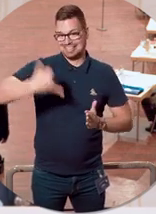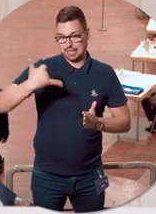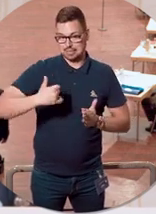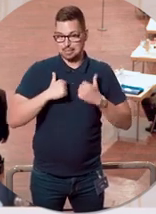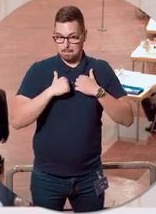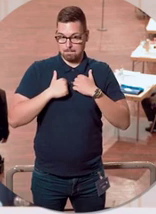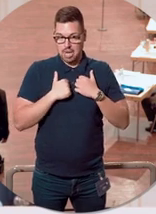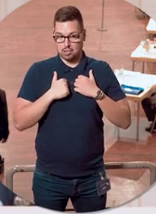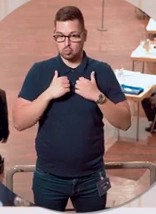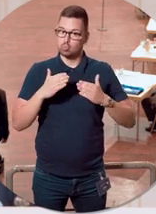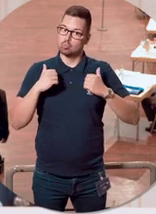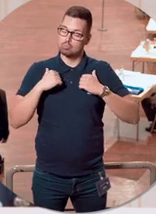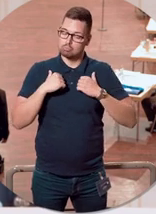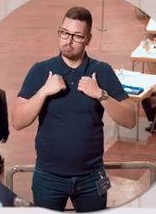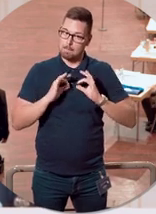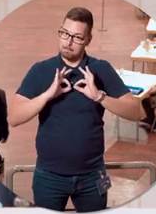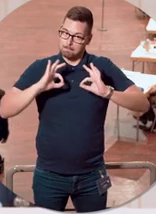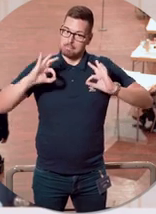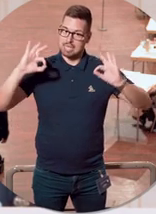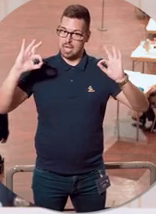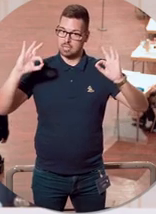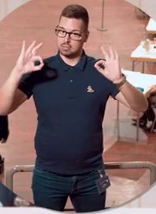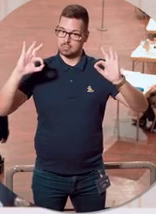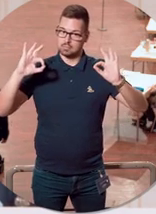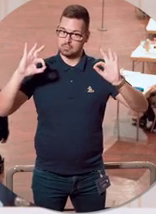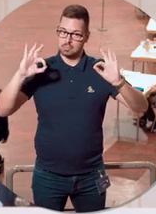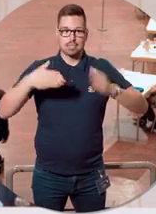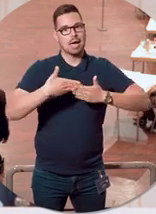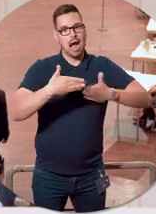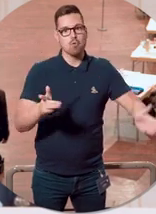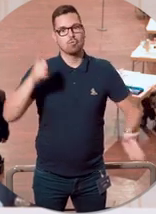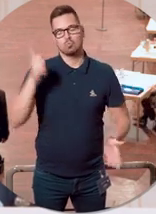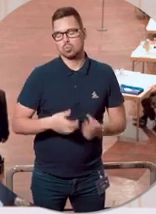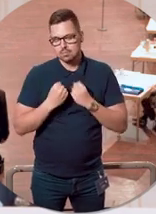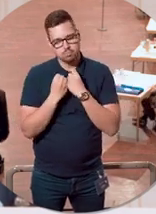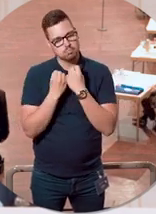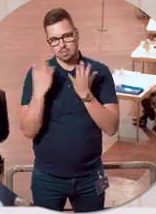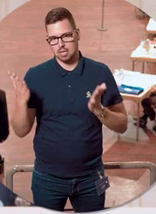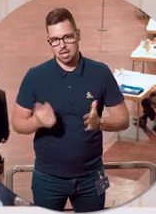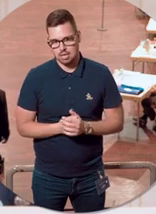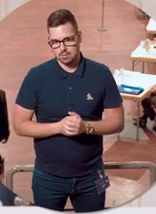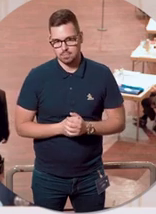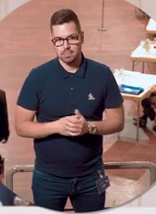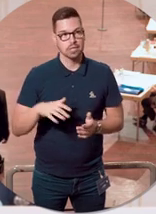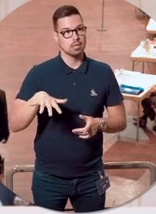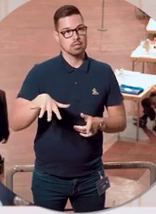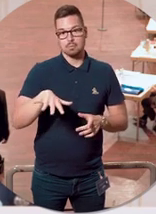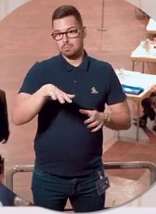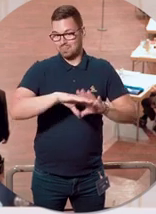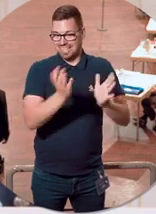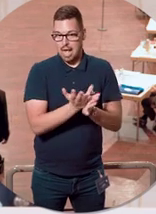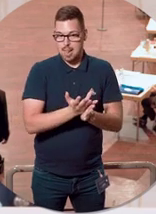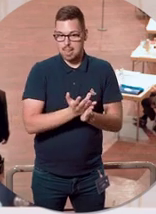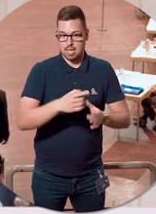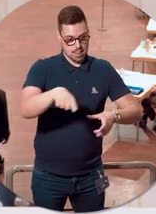Belastung zurückgeht im Gesundheitssystem, wieder mehr geöffnet werden. Und seit wir in allen Landkreisen jetzt eine stabile Inzidenz von